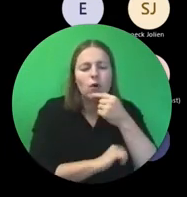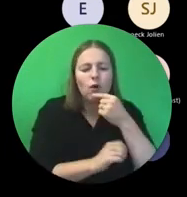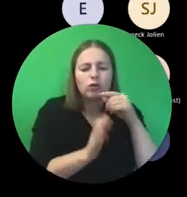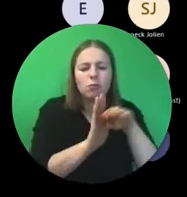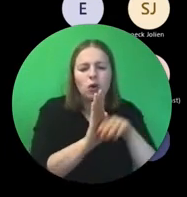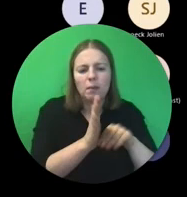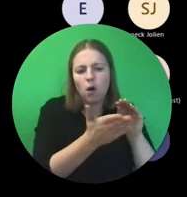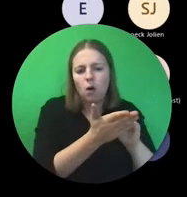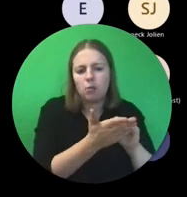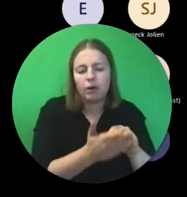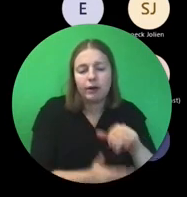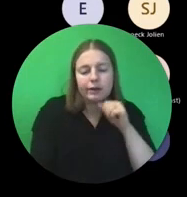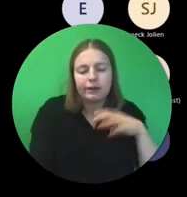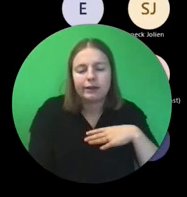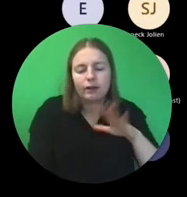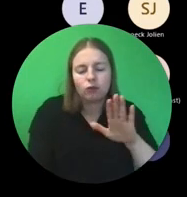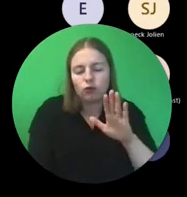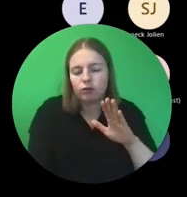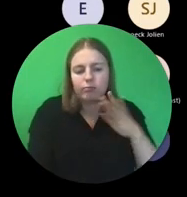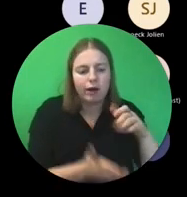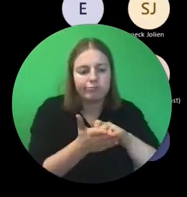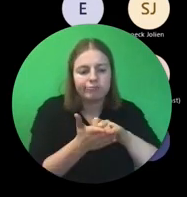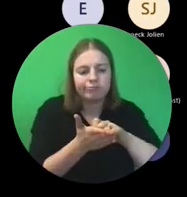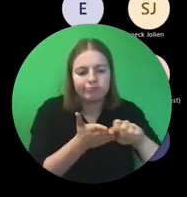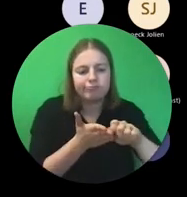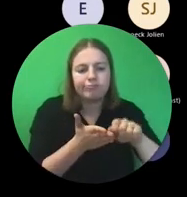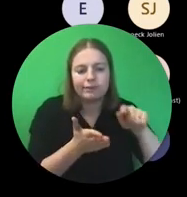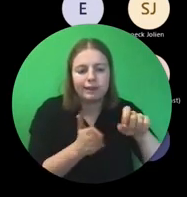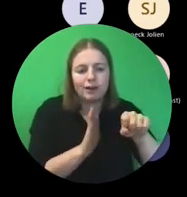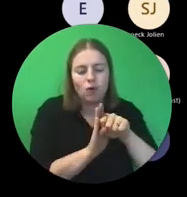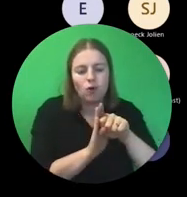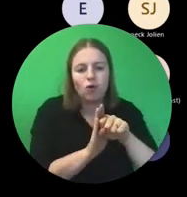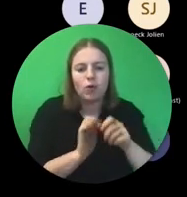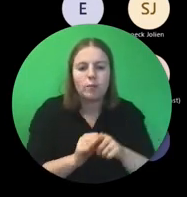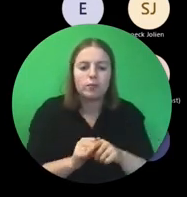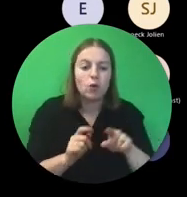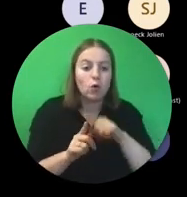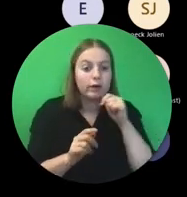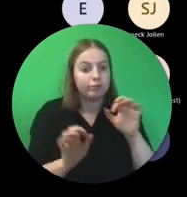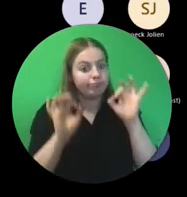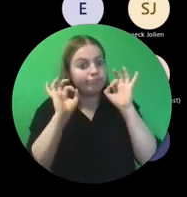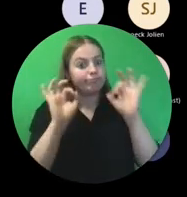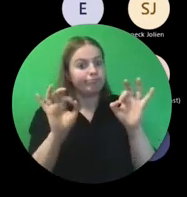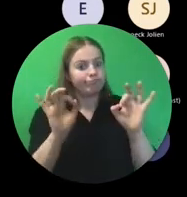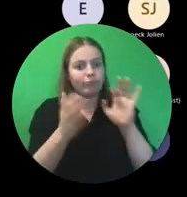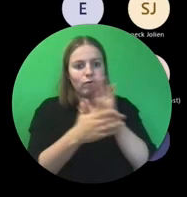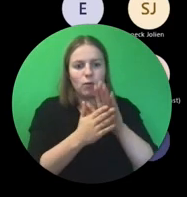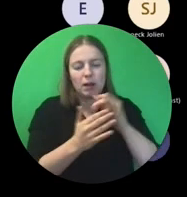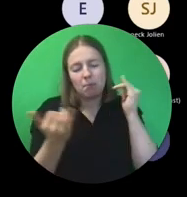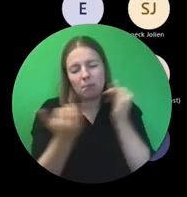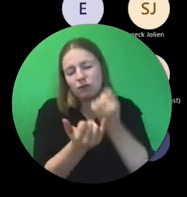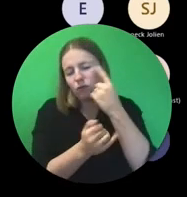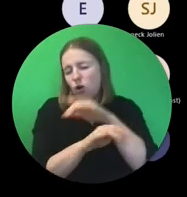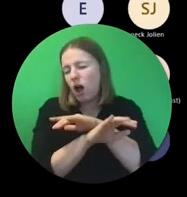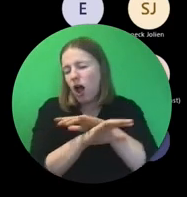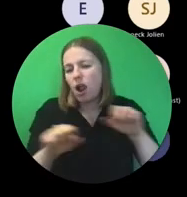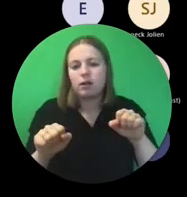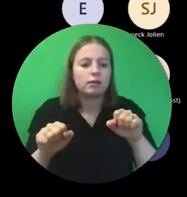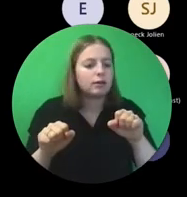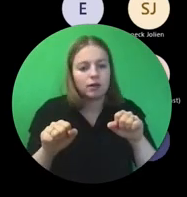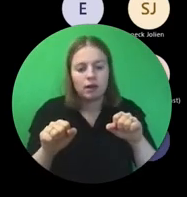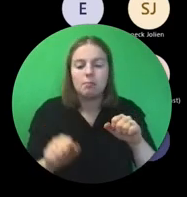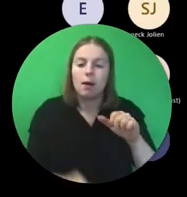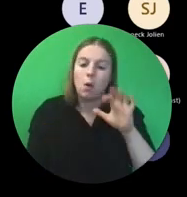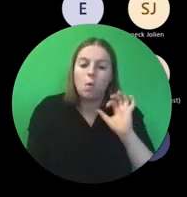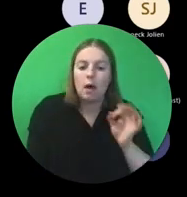nuttig is voor jullie. Dus doe dat eraf. Het is ook niet het voorbeeld dat geldig is in alle mogelijke gevallen. Maar het is iets